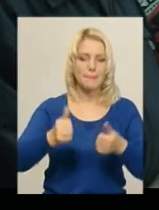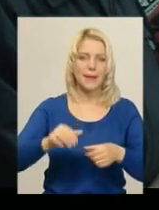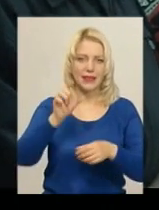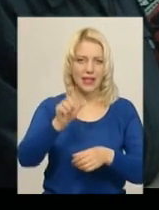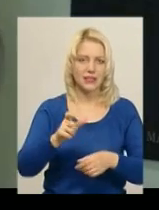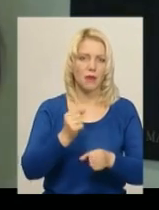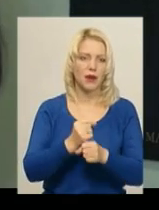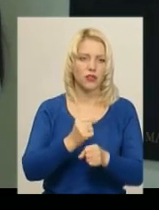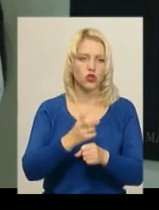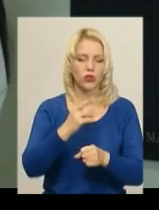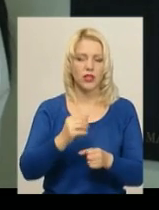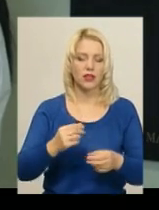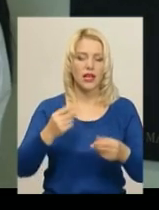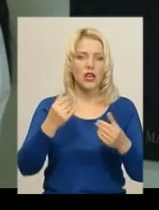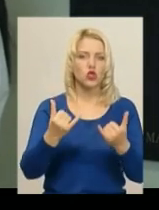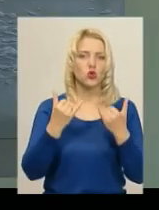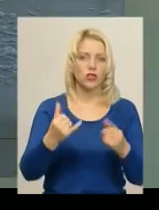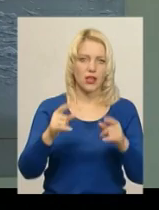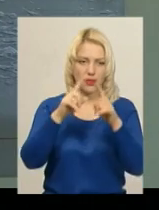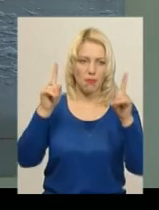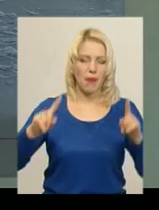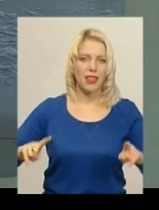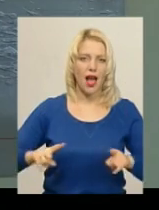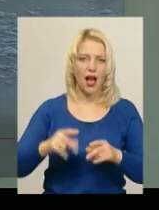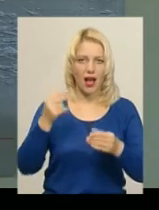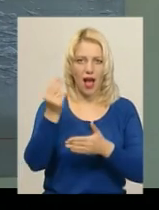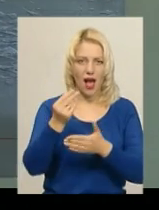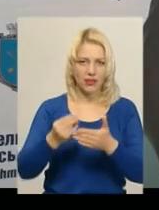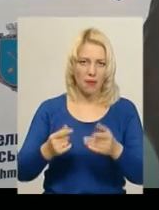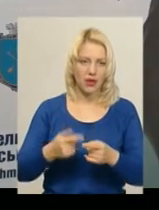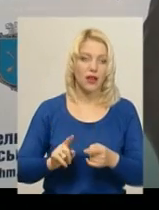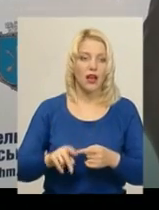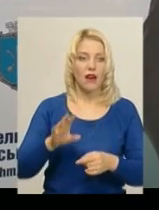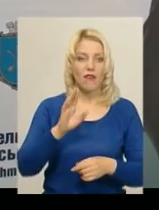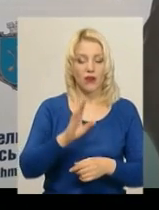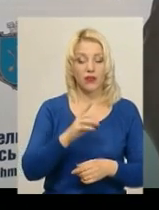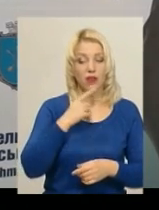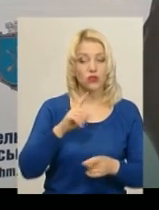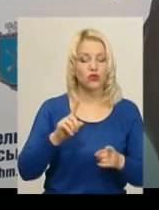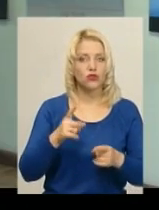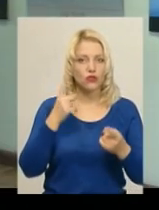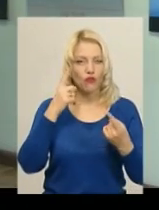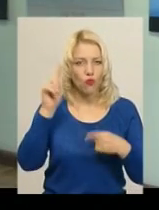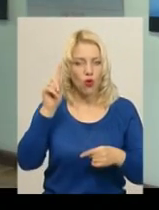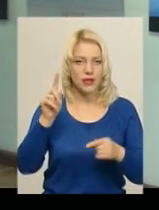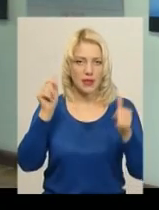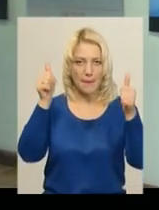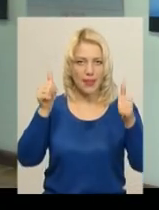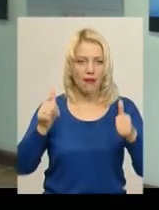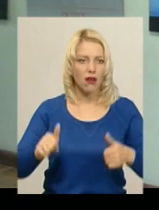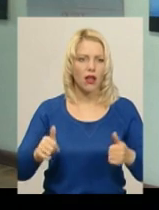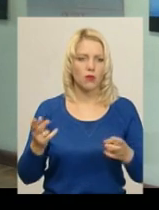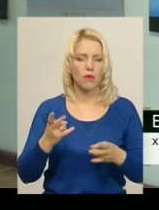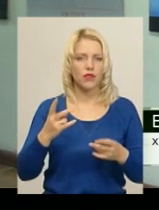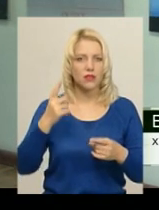плакатів. За цей час на його рахунку більше 20 персональних виставок. Володимир Карвасарний каже, створення плакату вимагає великих можливостей художника.